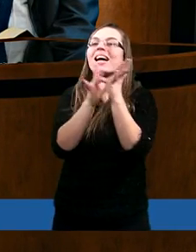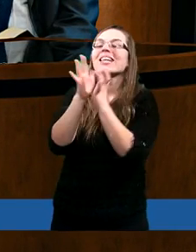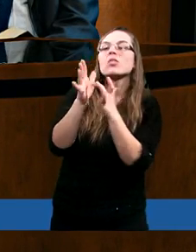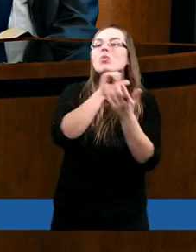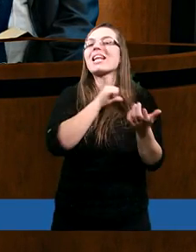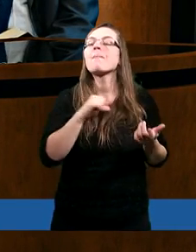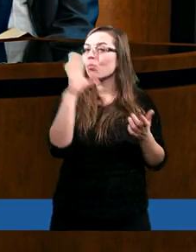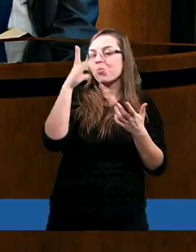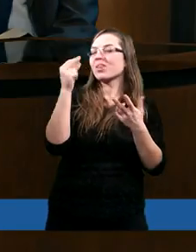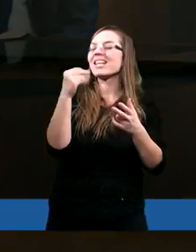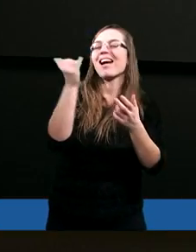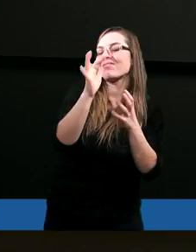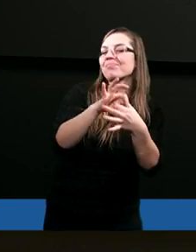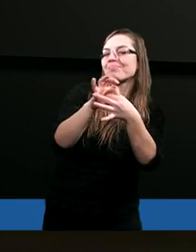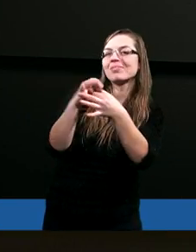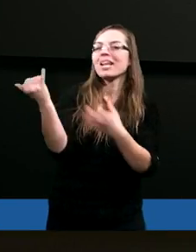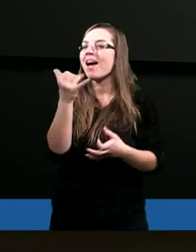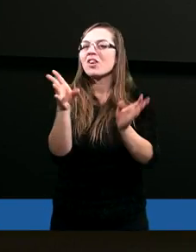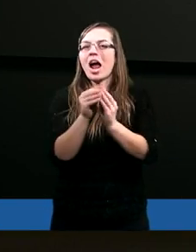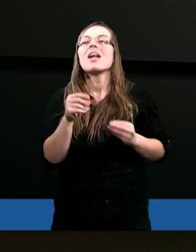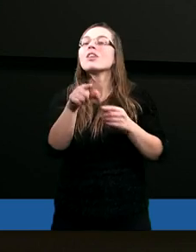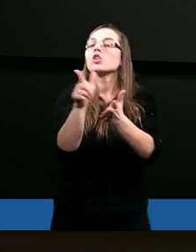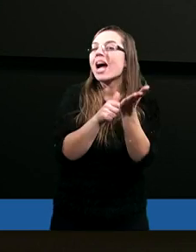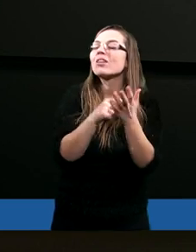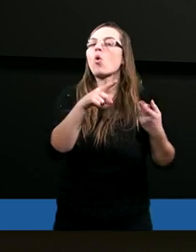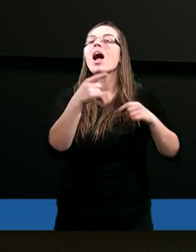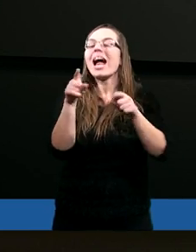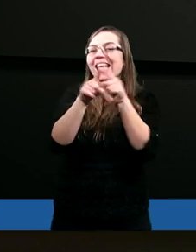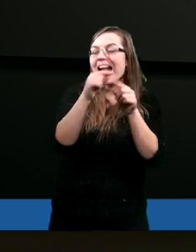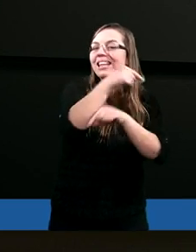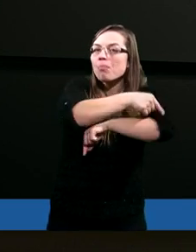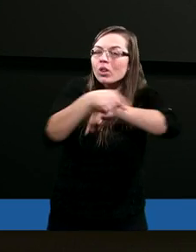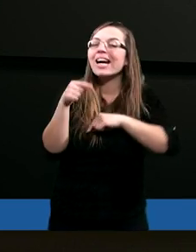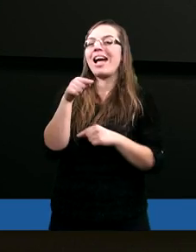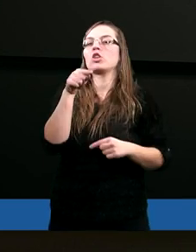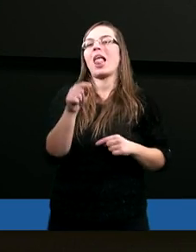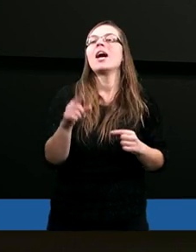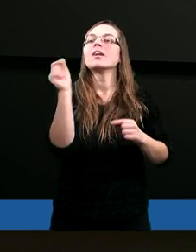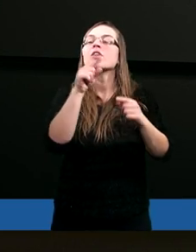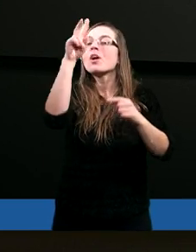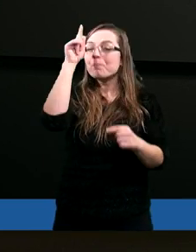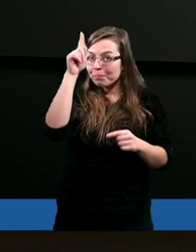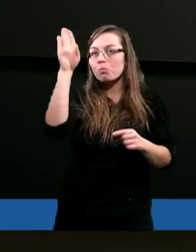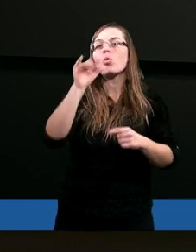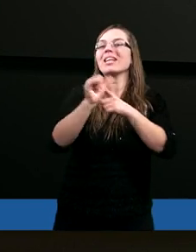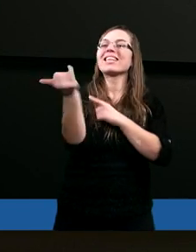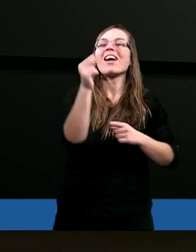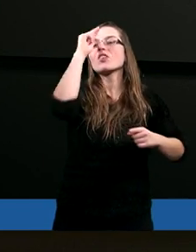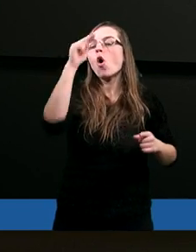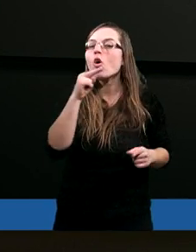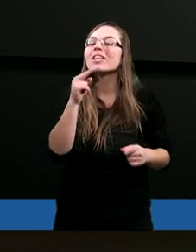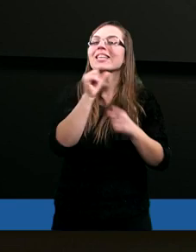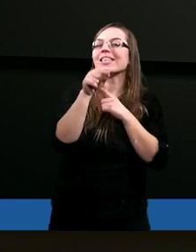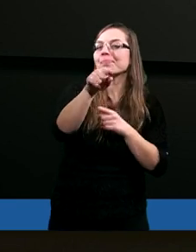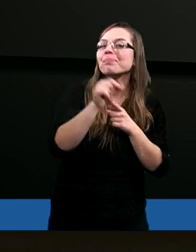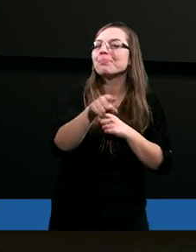samego. Tak jak Chrystus często zaznaczał, że On zawsze jest Ojcem, Ojciec zawsze jest z Nim.